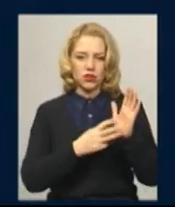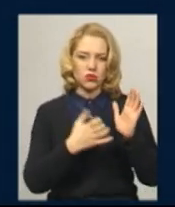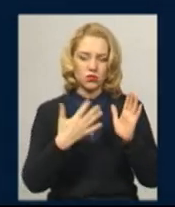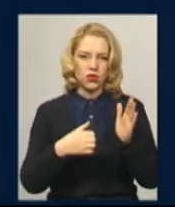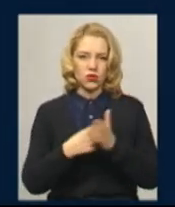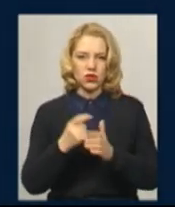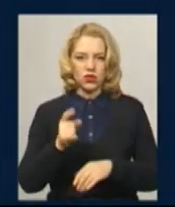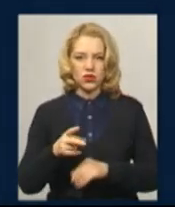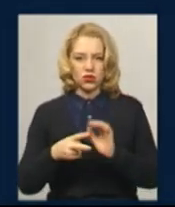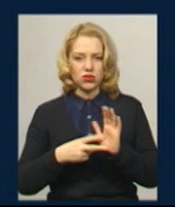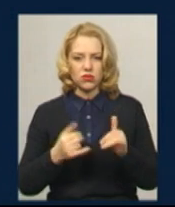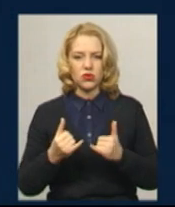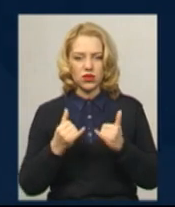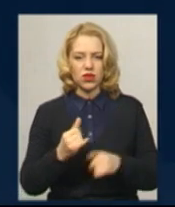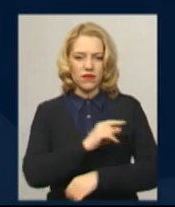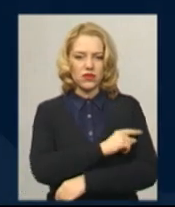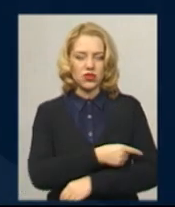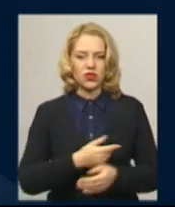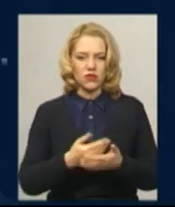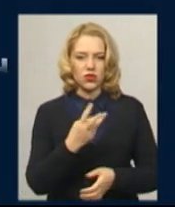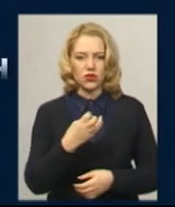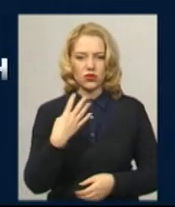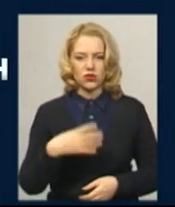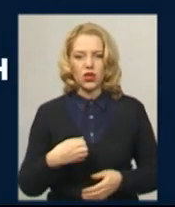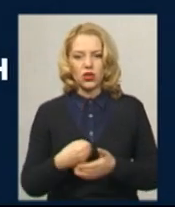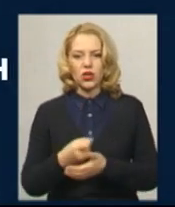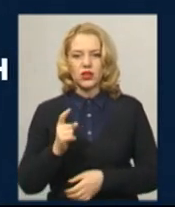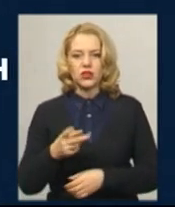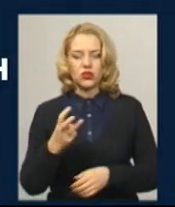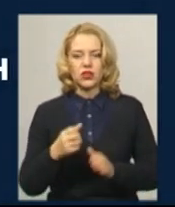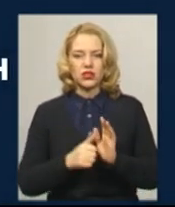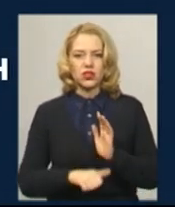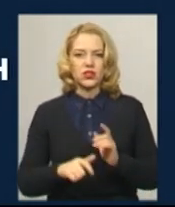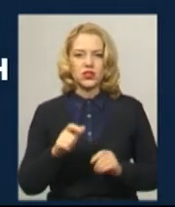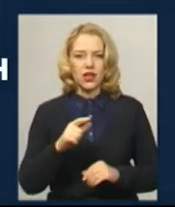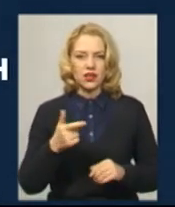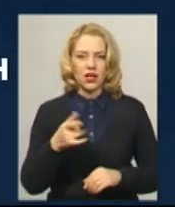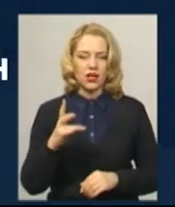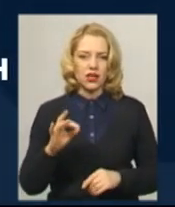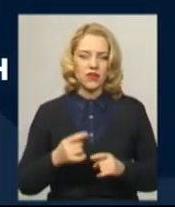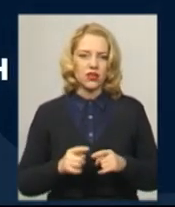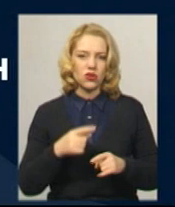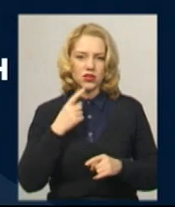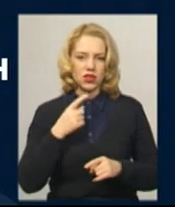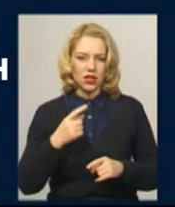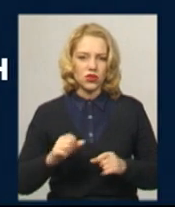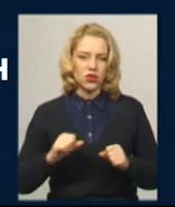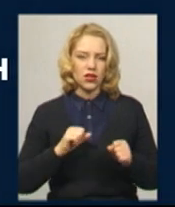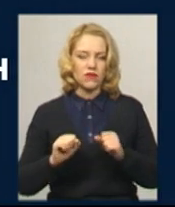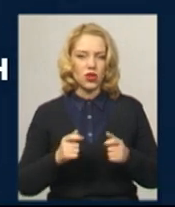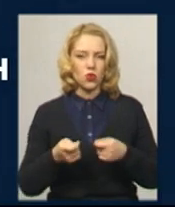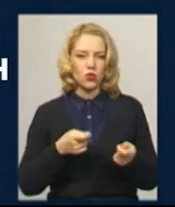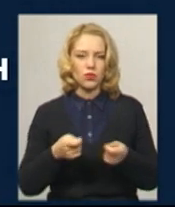гривень, для фізичних – від 340 до 1360 гривень. Каже керівник управління з питань екології та контролю за